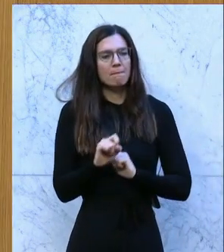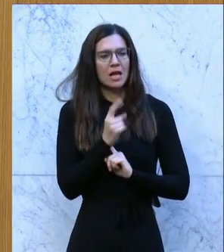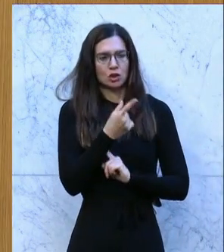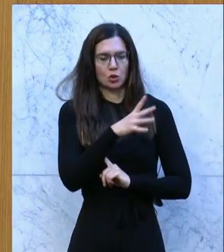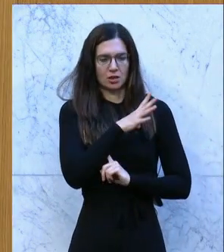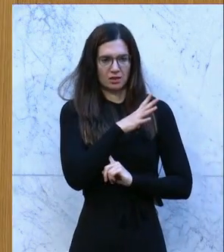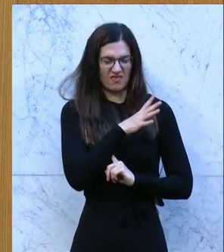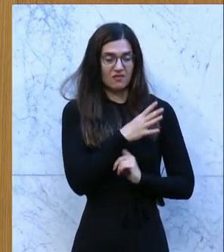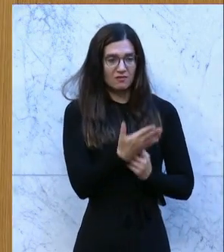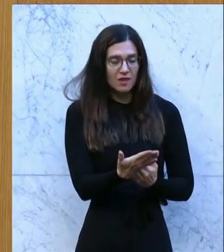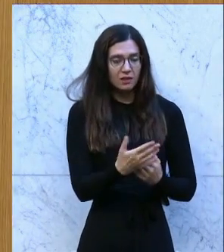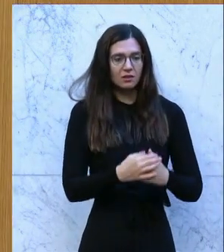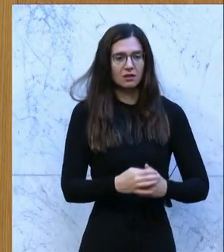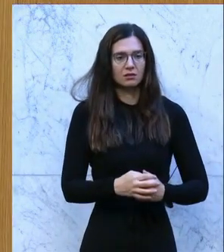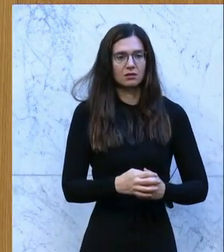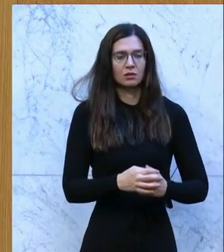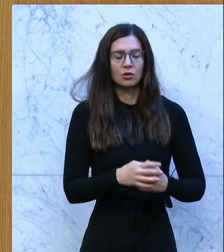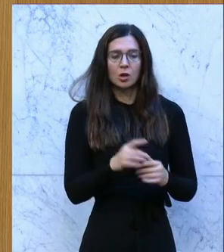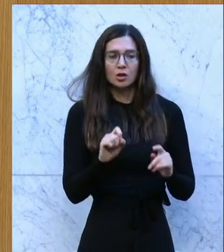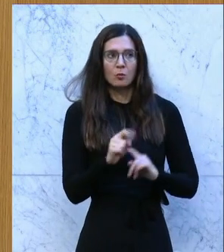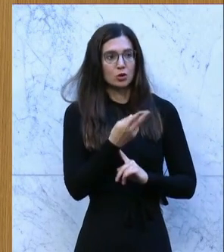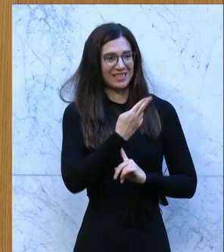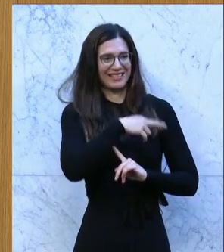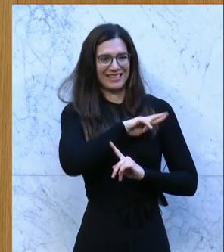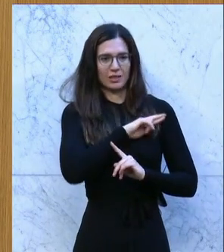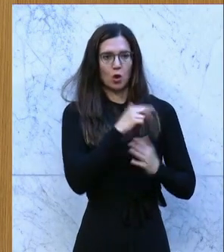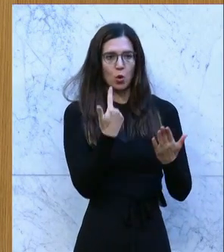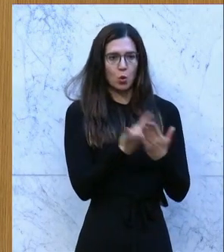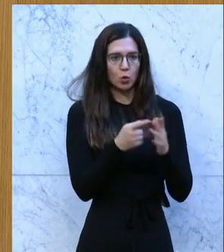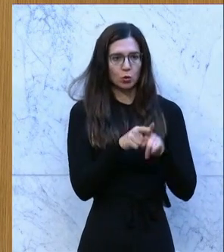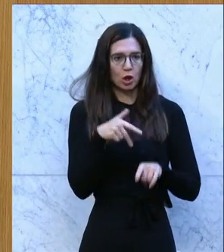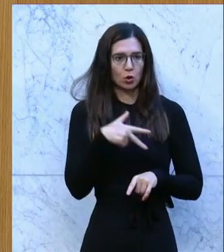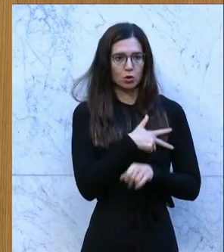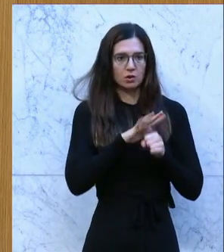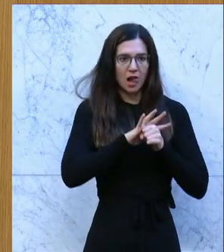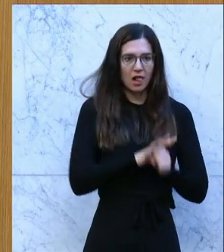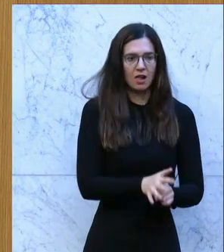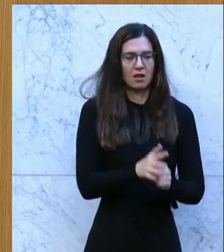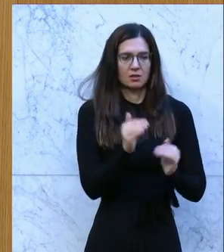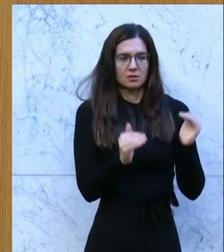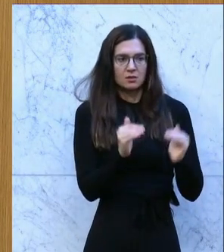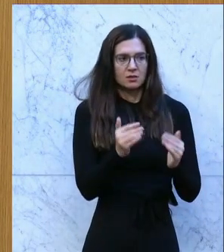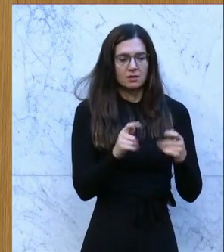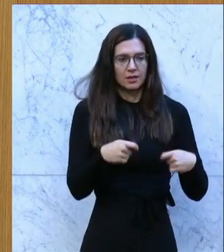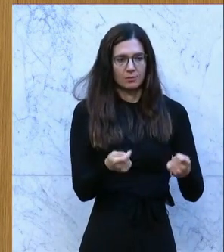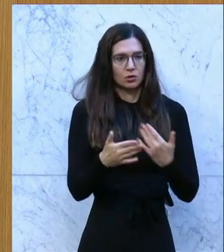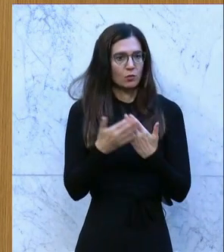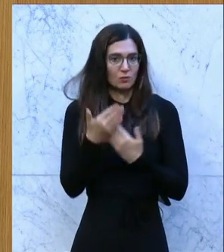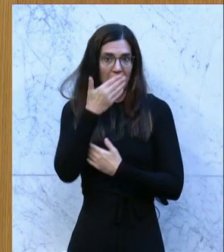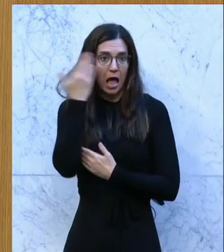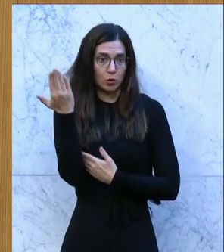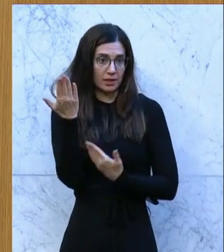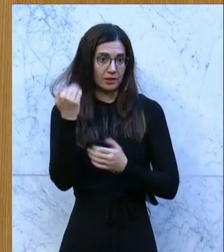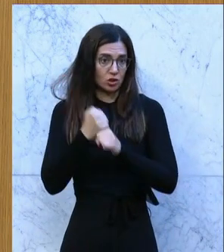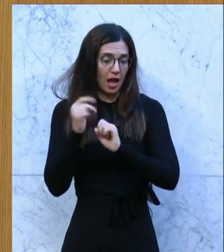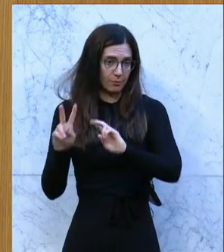gefährdet sind vielleicht, dass es hier ein Lohn- und Sozialdumping gibt, wie zum Beispiel im Ausländische Arbeitskräfte